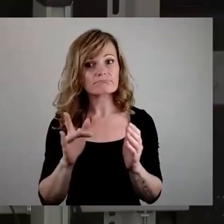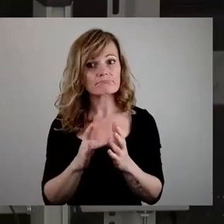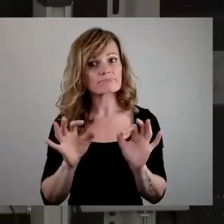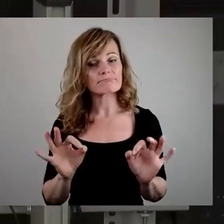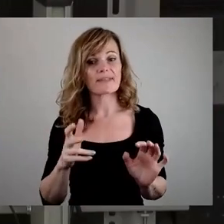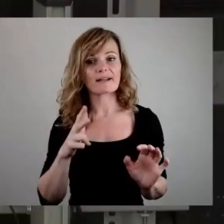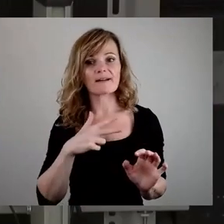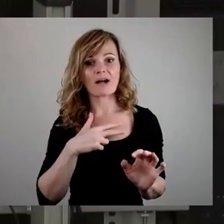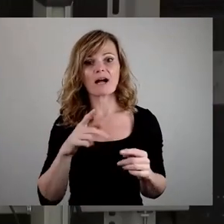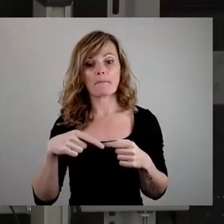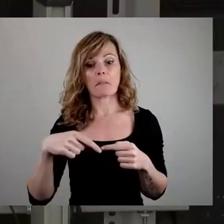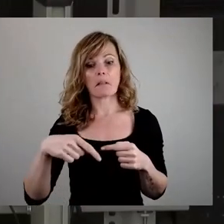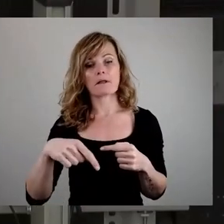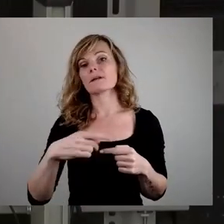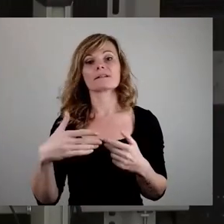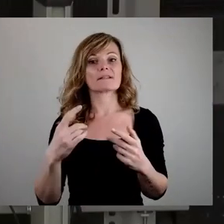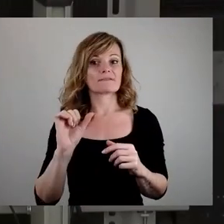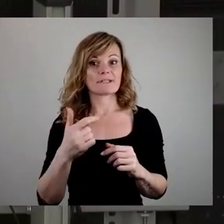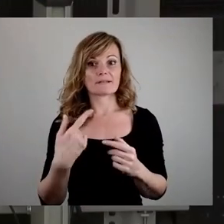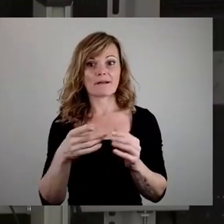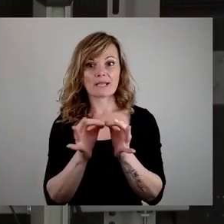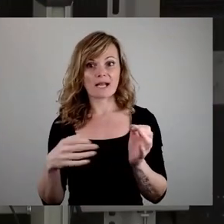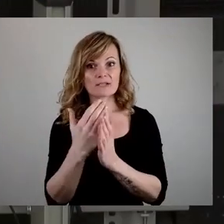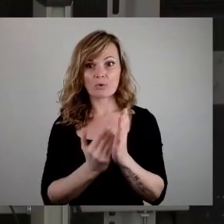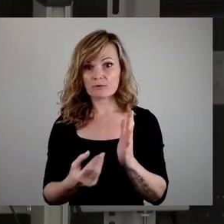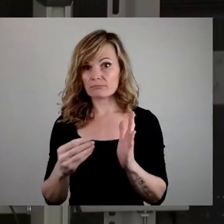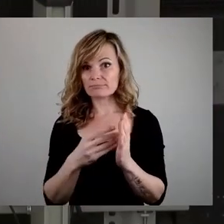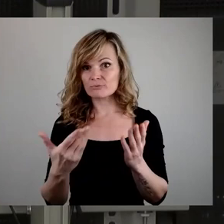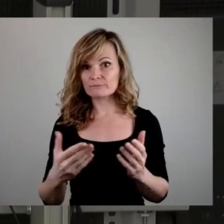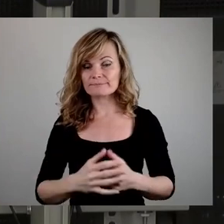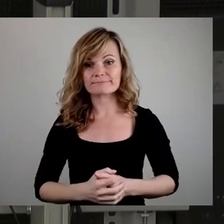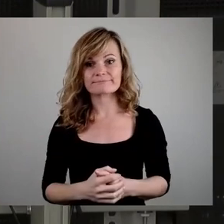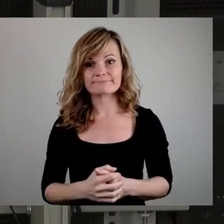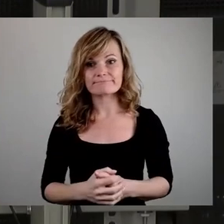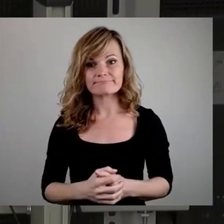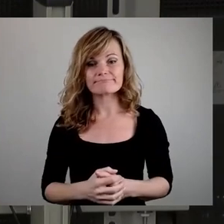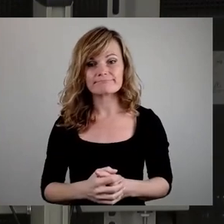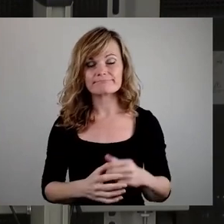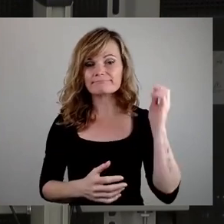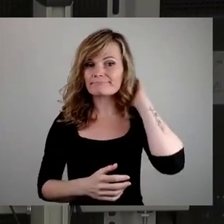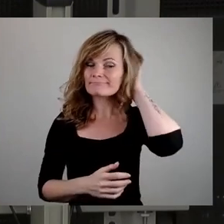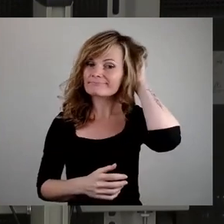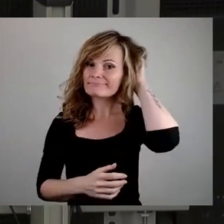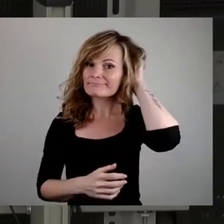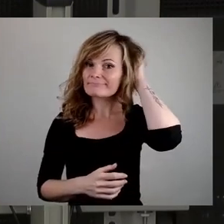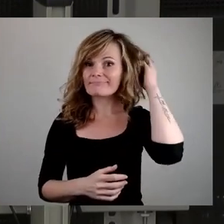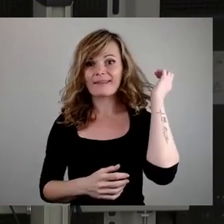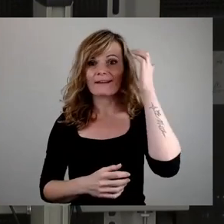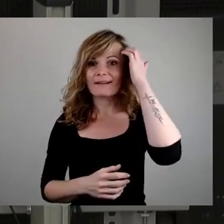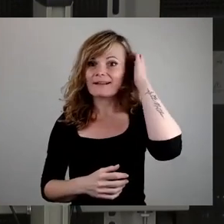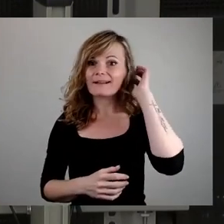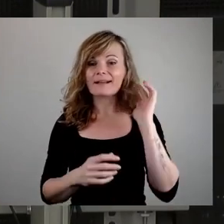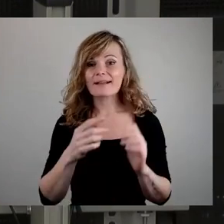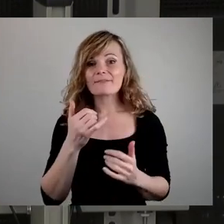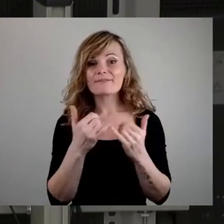Bälde hier wieder auf der Tagesordnung, haben und wie aktuell die AfD ihre eigene Aktuelle